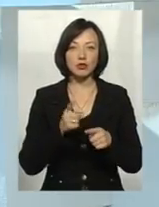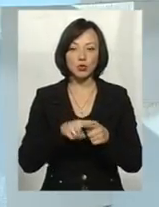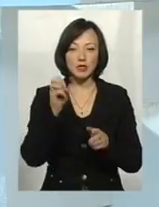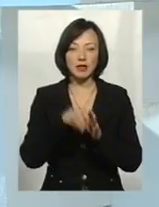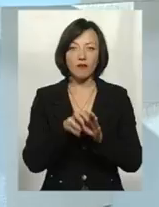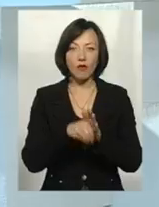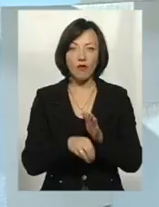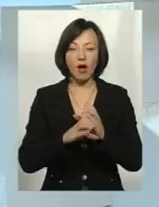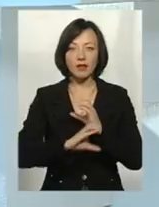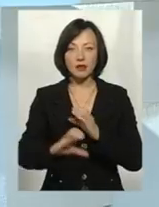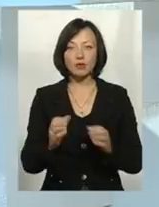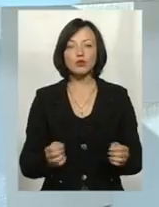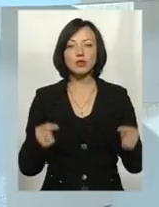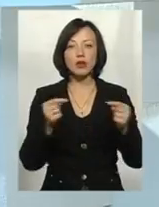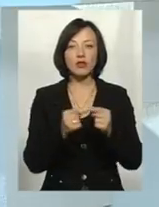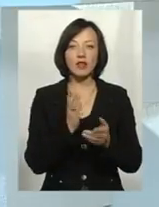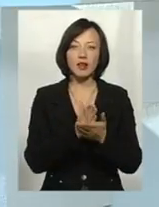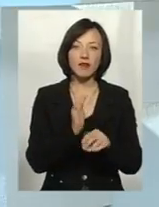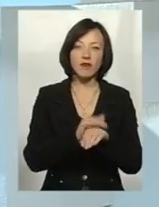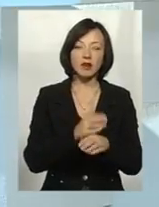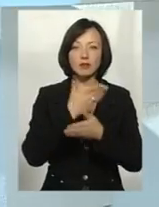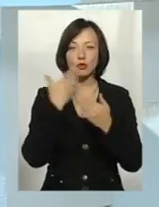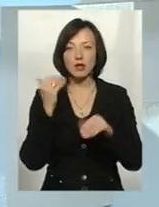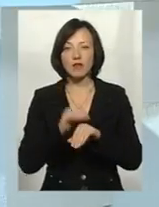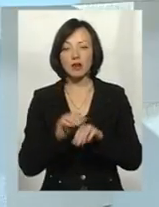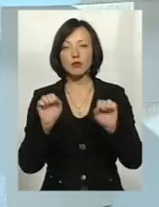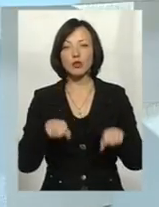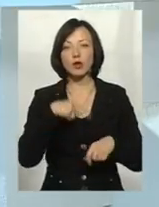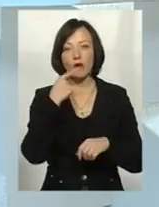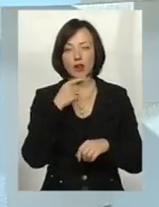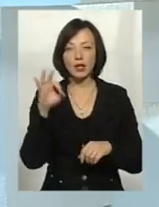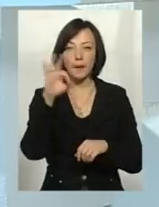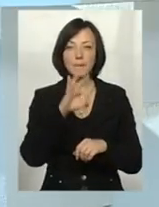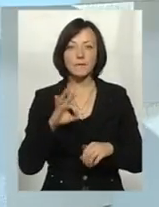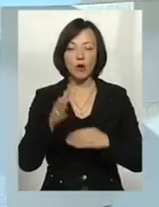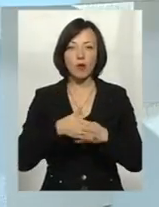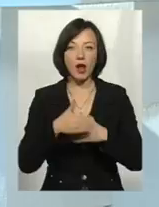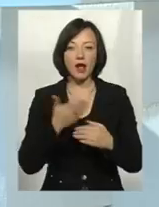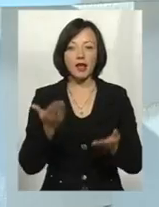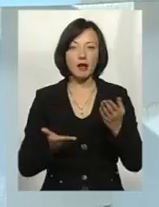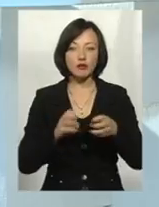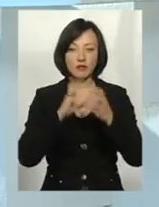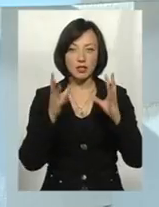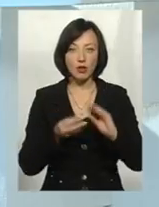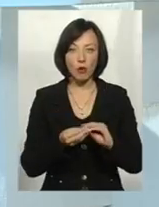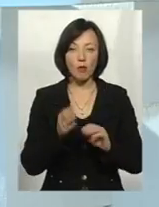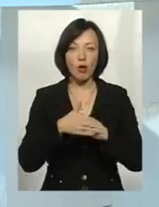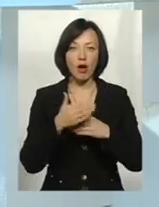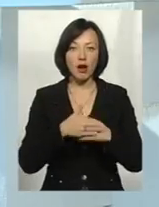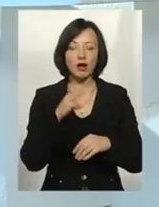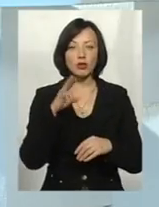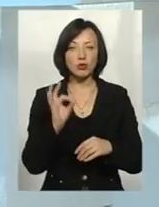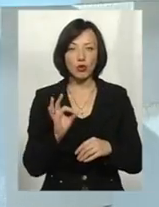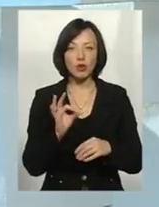каналізацію, все ж таки встановила. Наявні там факти, відсутні факти, і тоді вже можна говорити про покарання. Якщо взяти в цілому про покарання, то